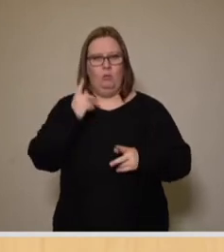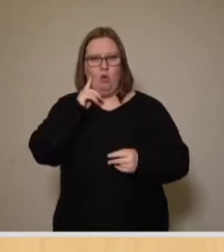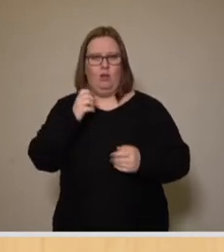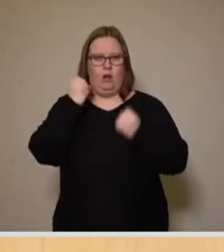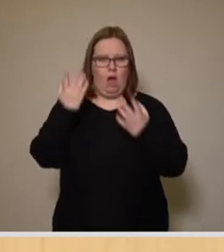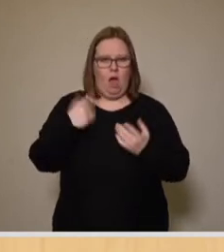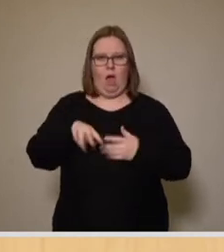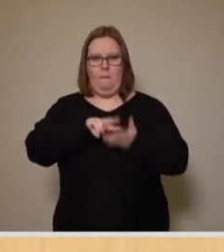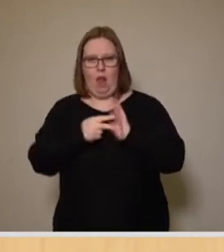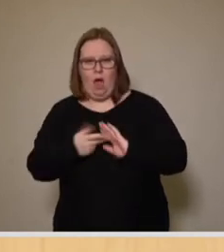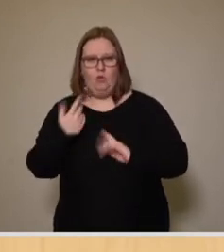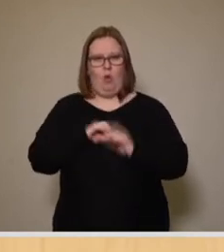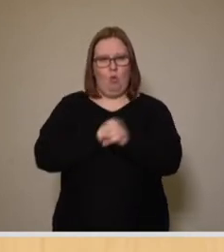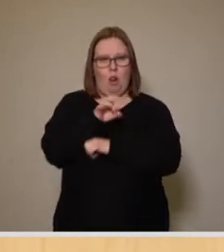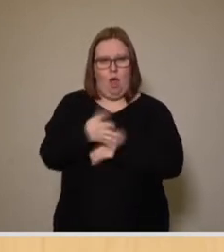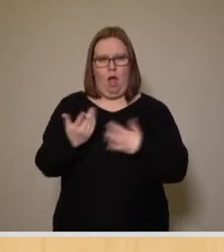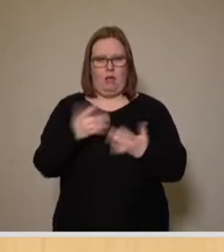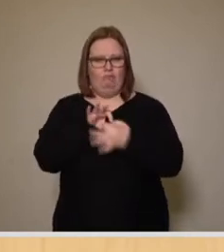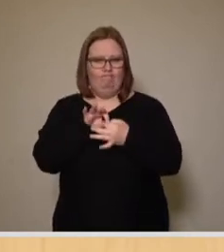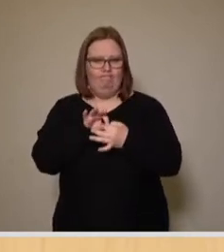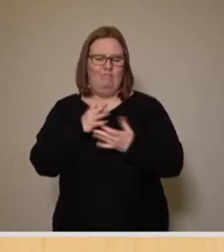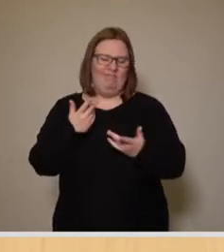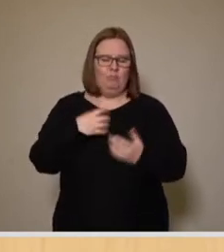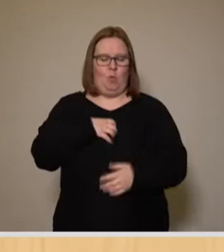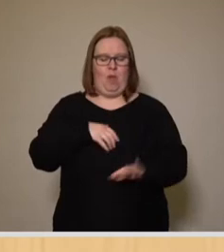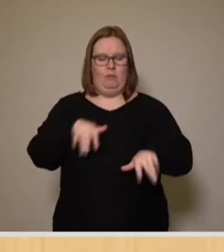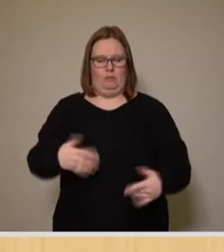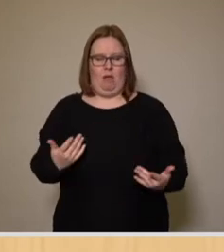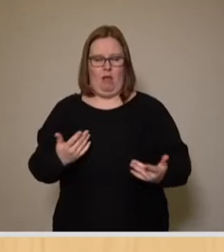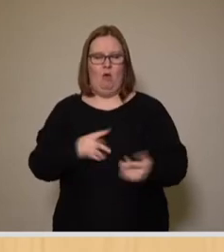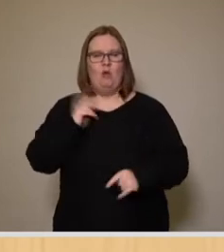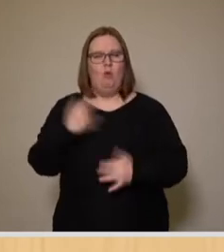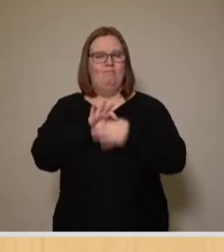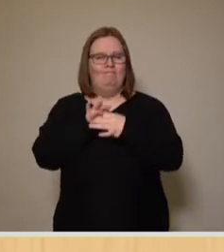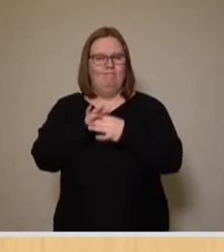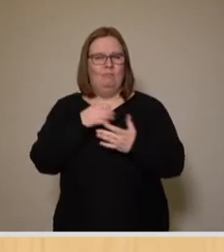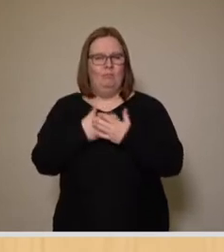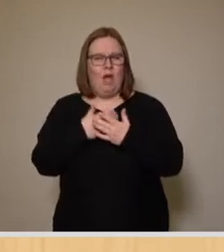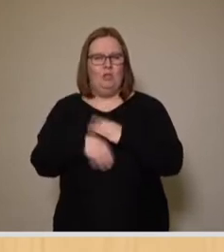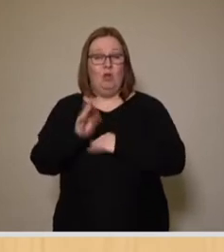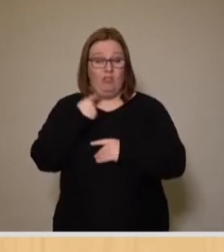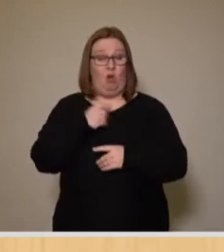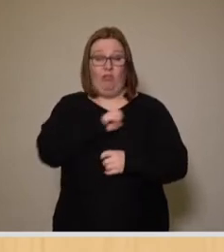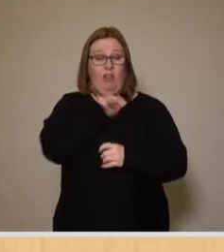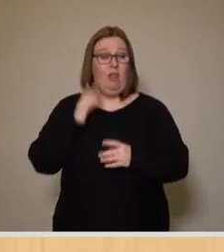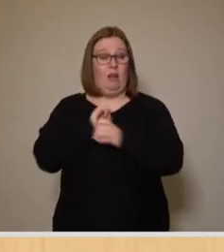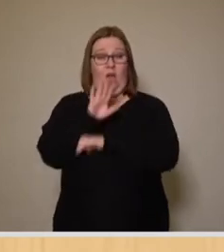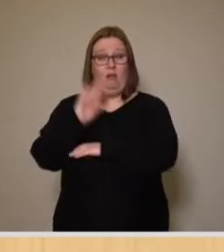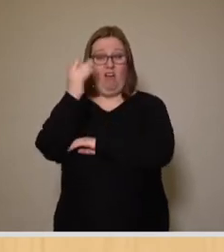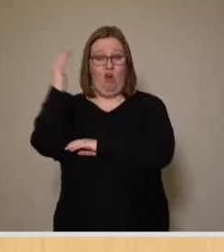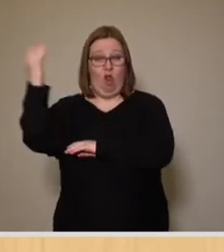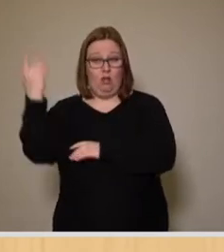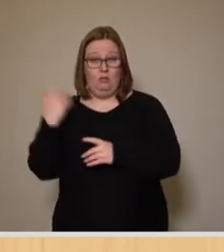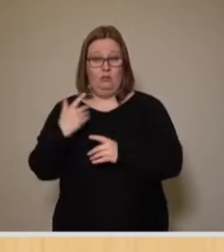des Ladenschlussrechts mit der Klageanfälligkeit und auch insbesondere im Hinblick auf die Anzahl erfolgreicher Klagen, dass jedoch